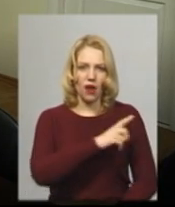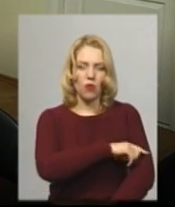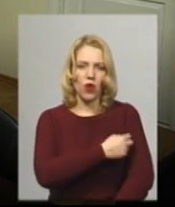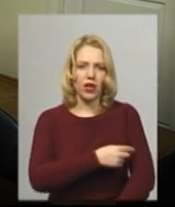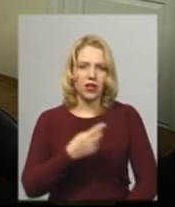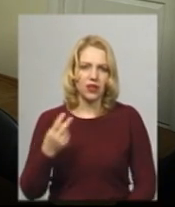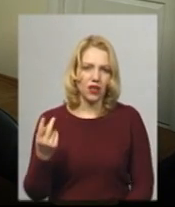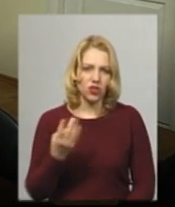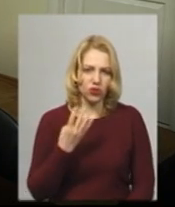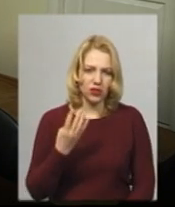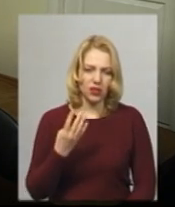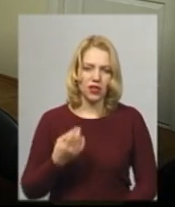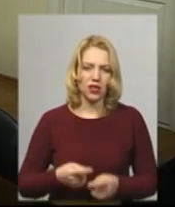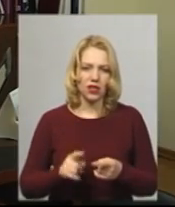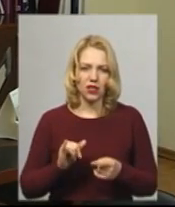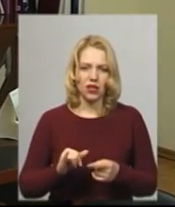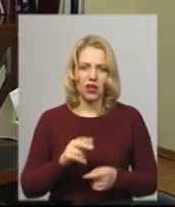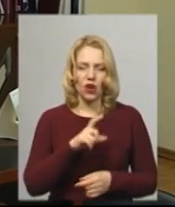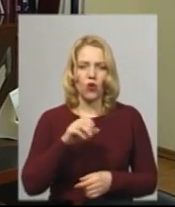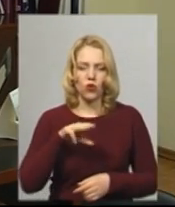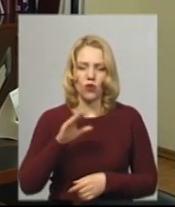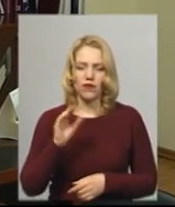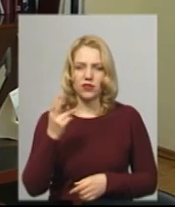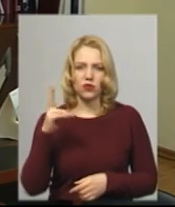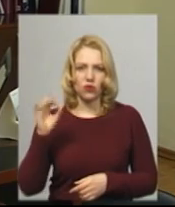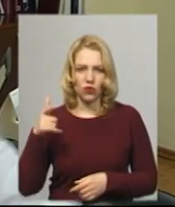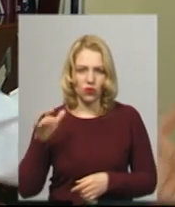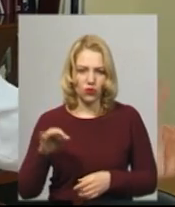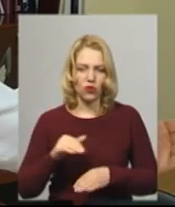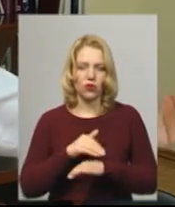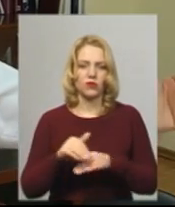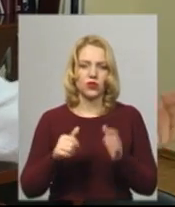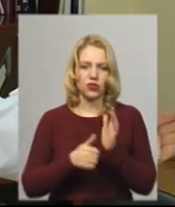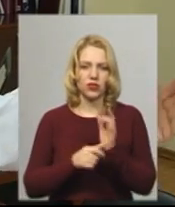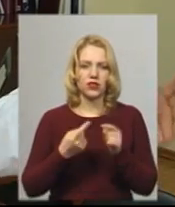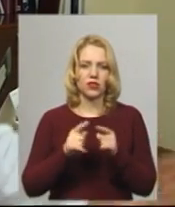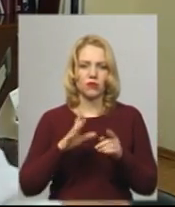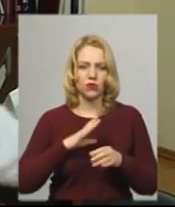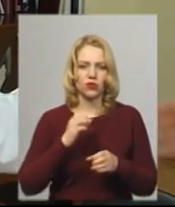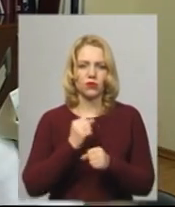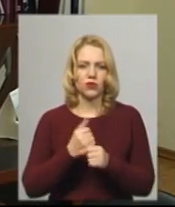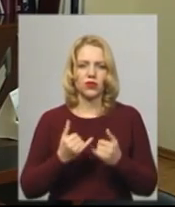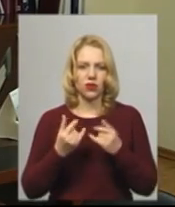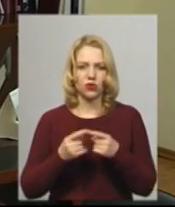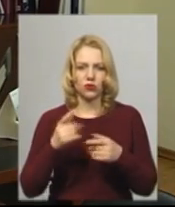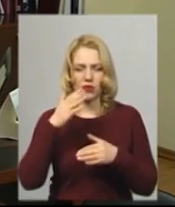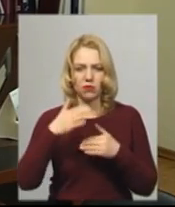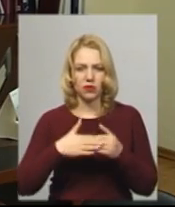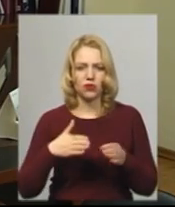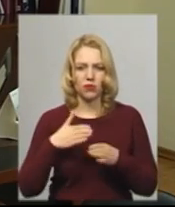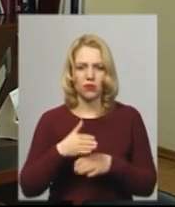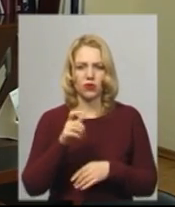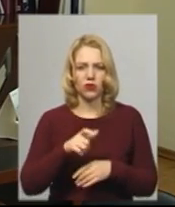'янецька 76 і основний корпус на Хватовицькому 6. Це було зроблено, щоб наблизити допомогу до людей. В зв'язку з тим, що